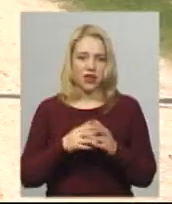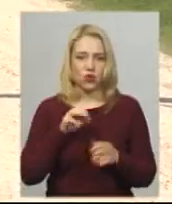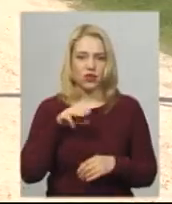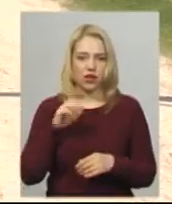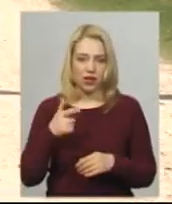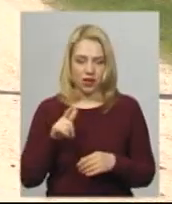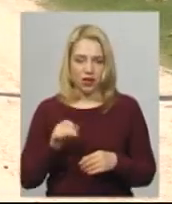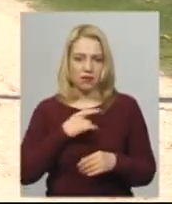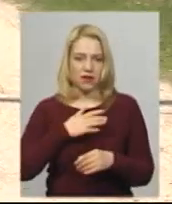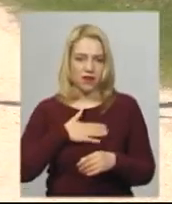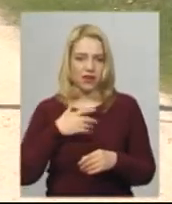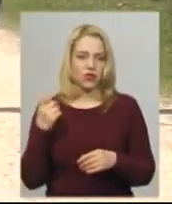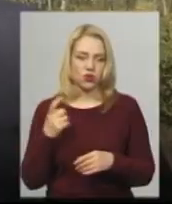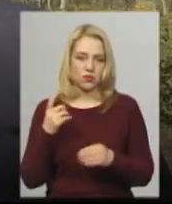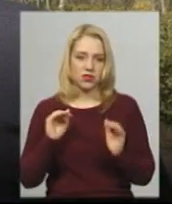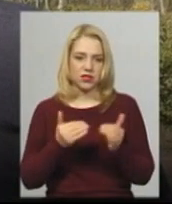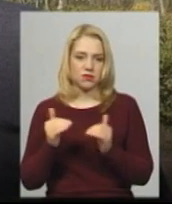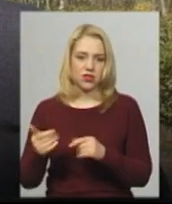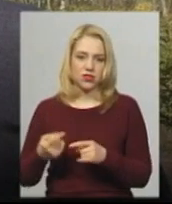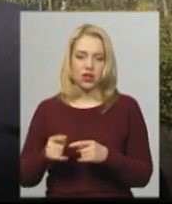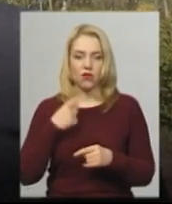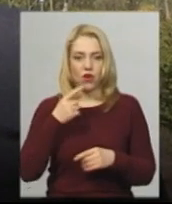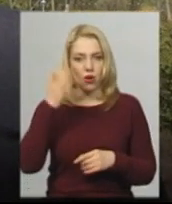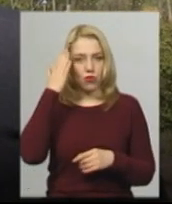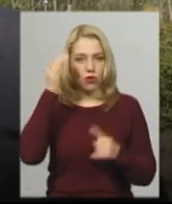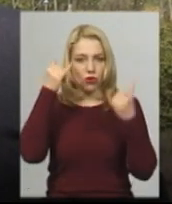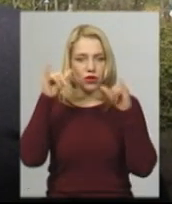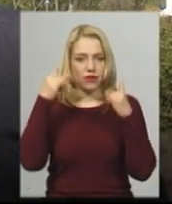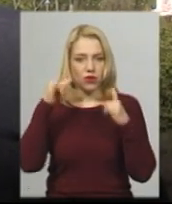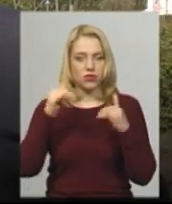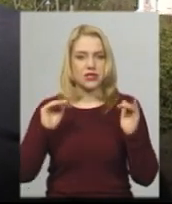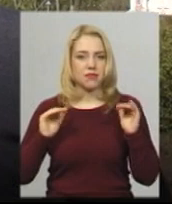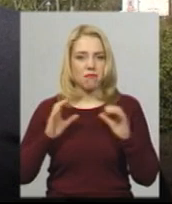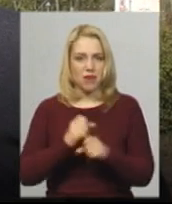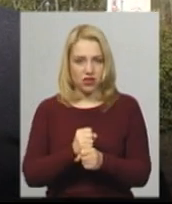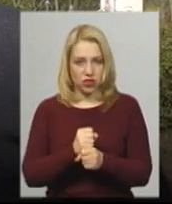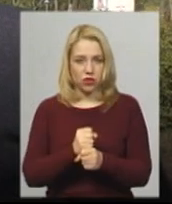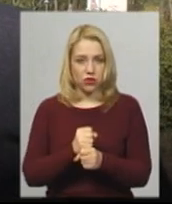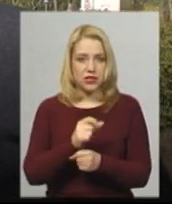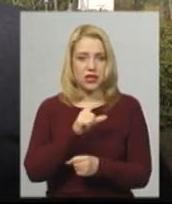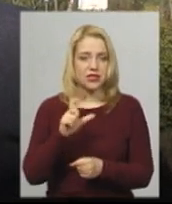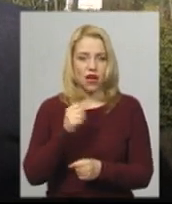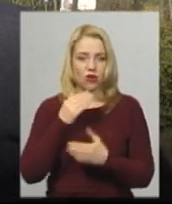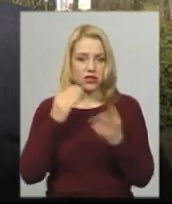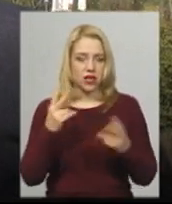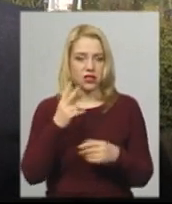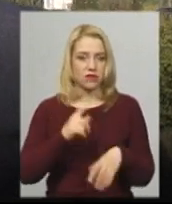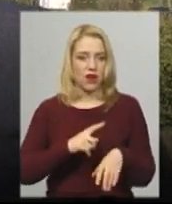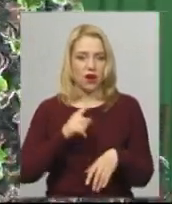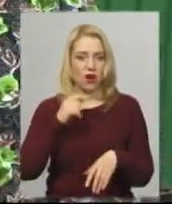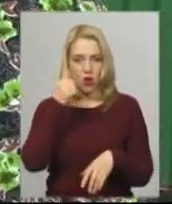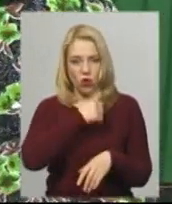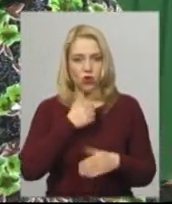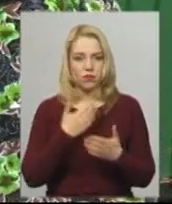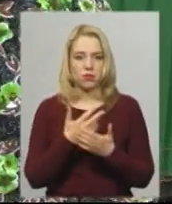господарствах зменшується, каже голова Сергій Когут. Поголів'я худоби зменшилось за останні два роки десь майже в два